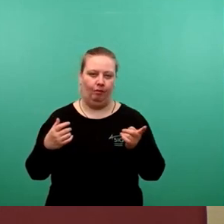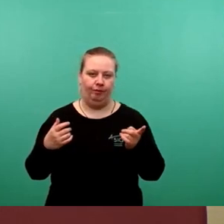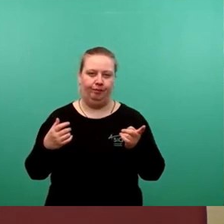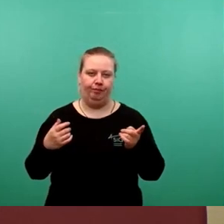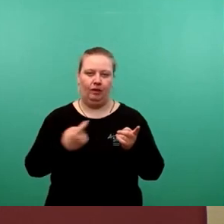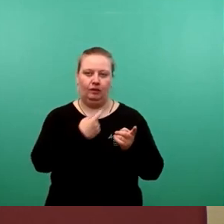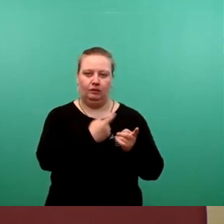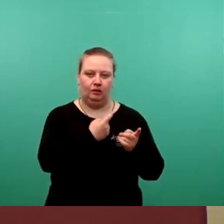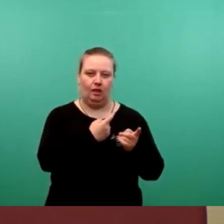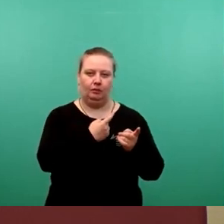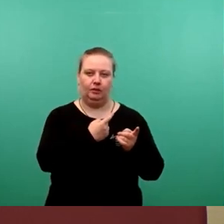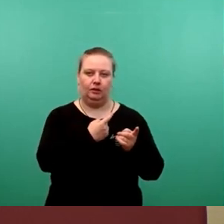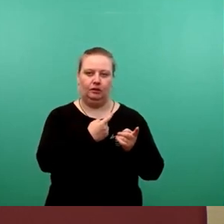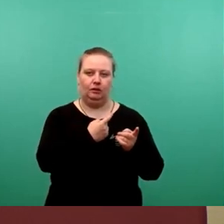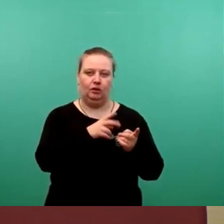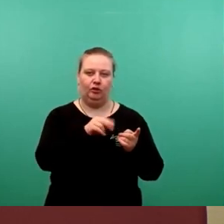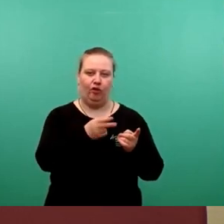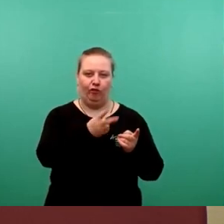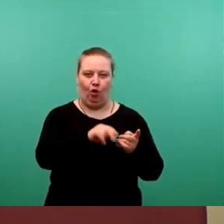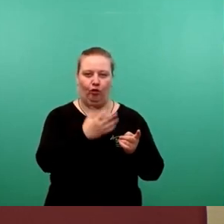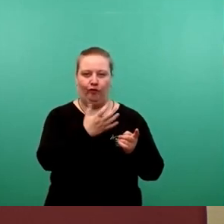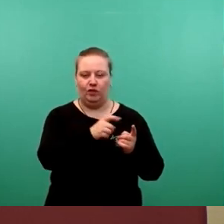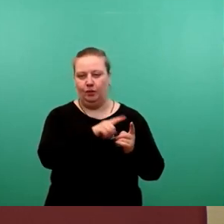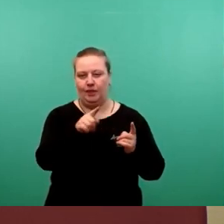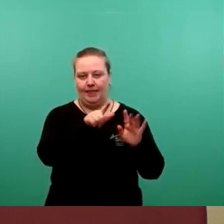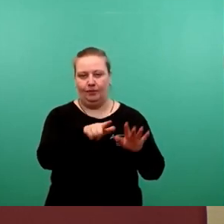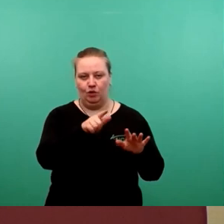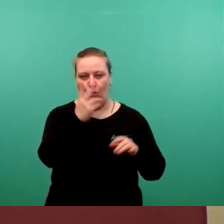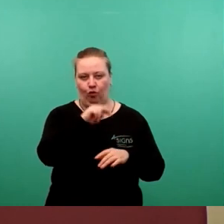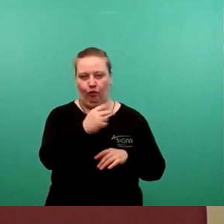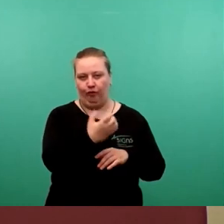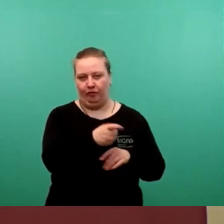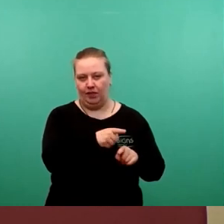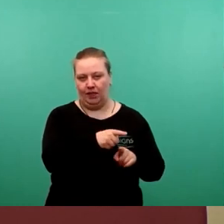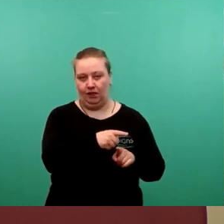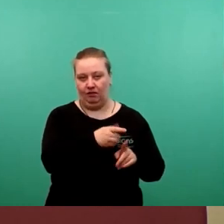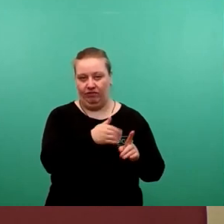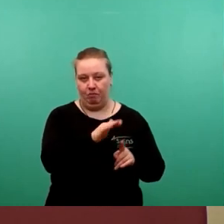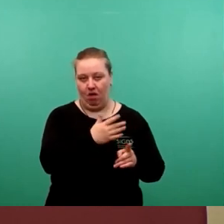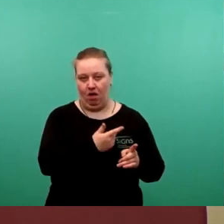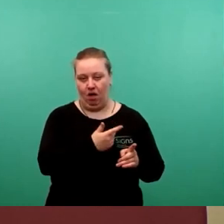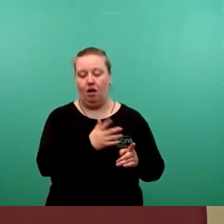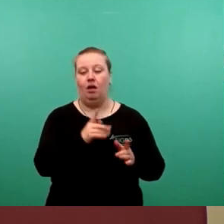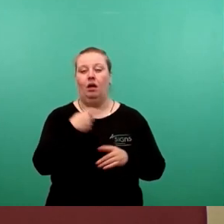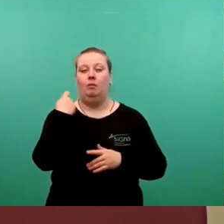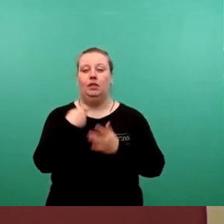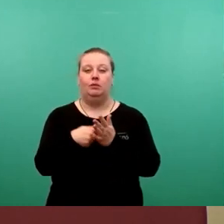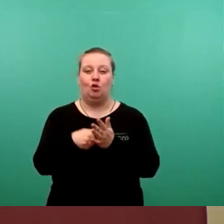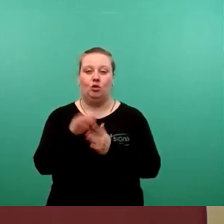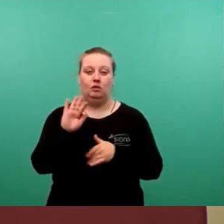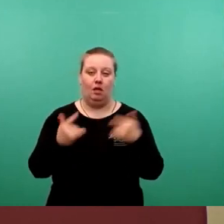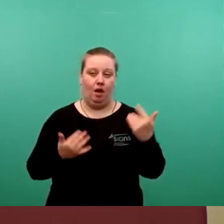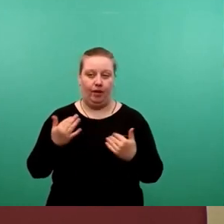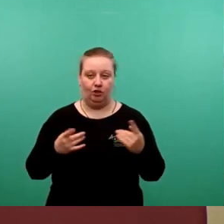Center von 12,50 Euro bis 17,50 Euro. Die Betriebskosten, die abgerechnet waren